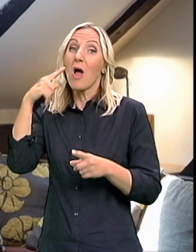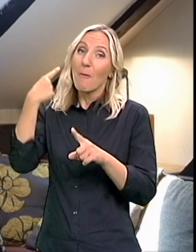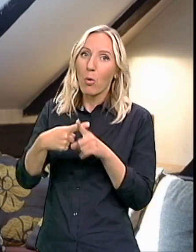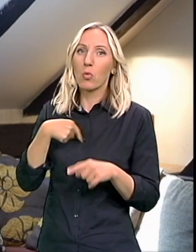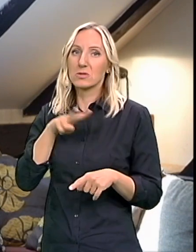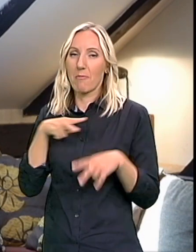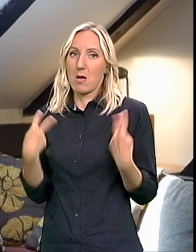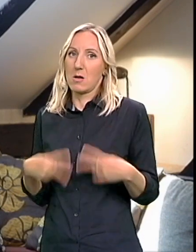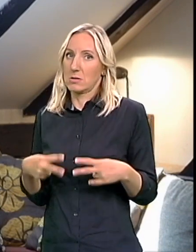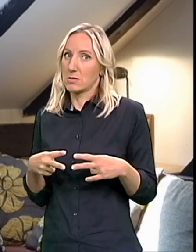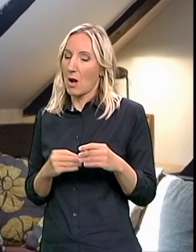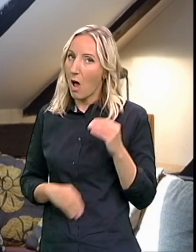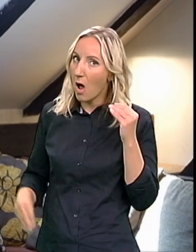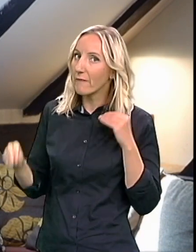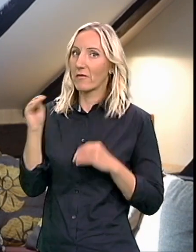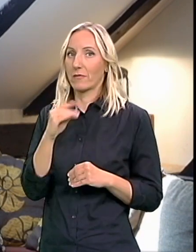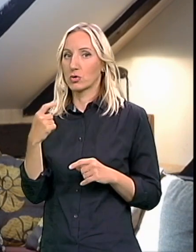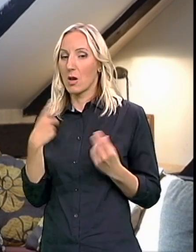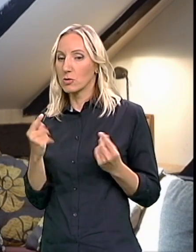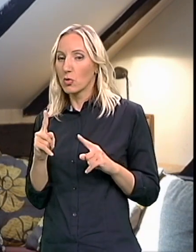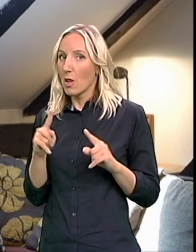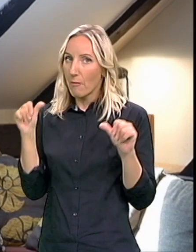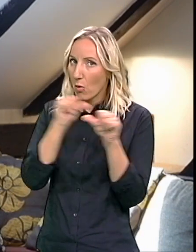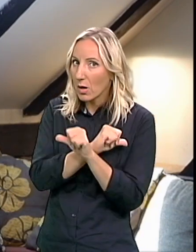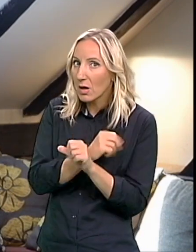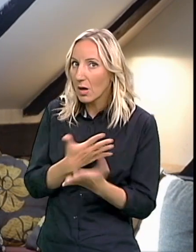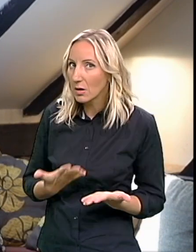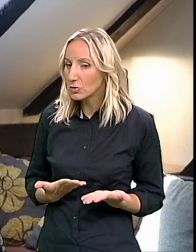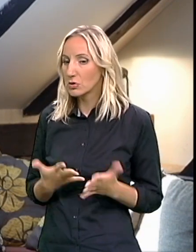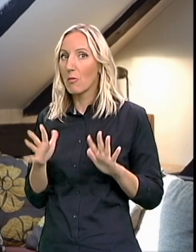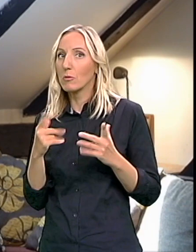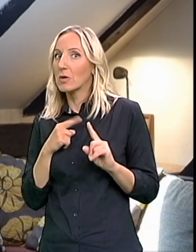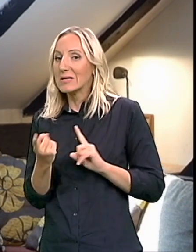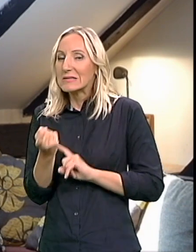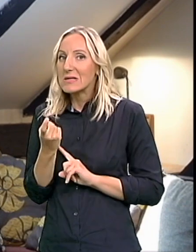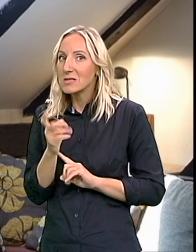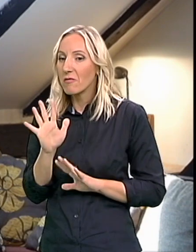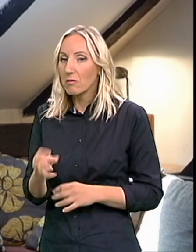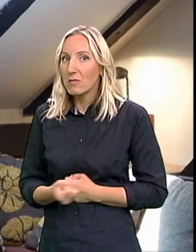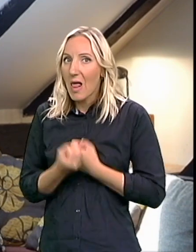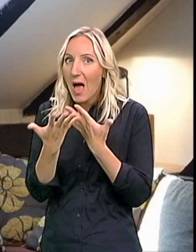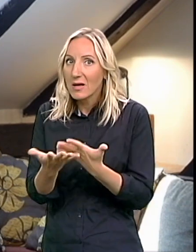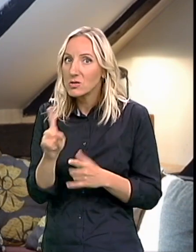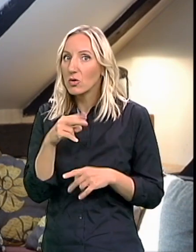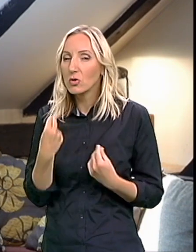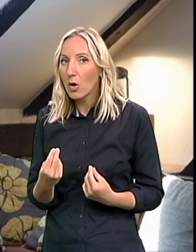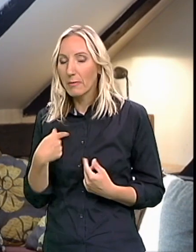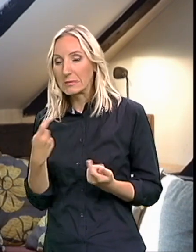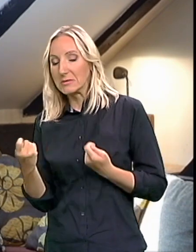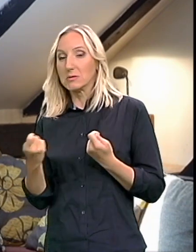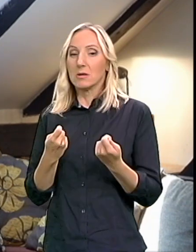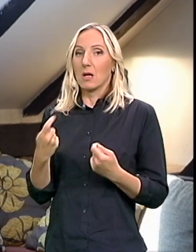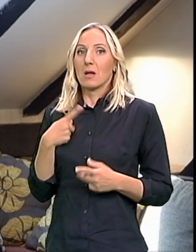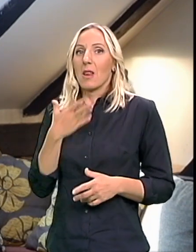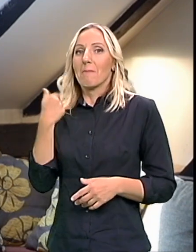Da nešto ne pogrešimo Da možda nečim ne izazovemo neku reakciju Koja nido Jednostavno nismo imali